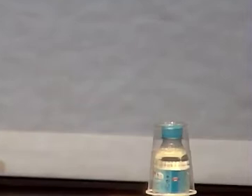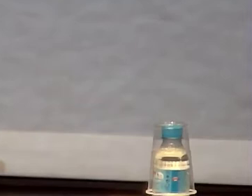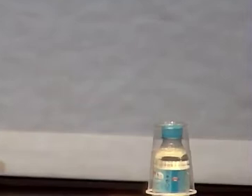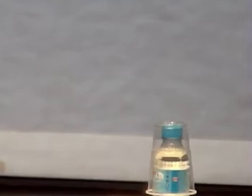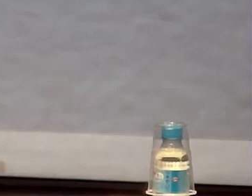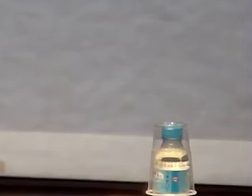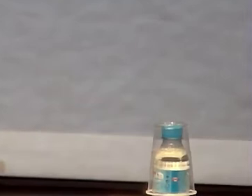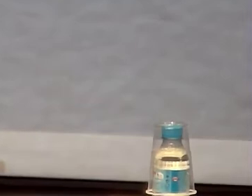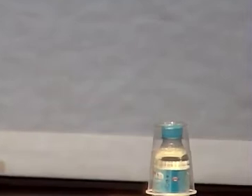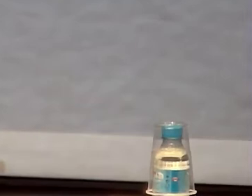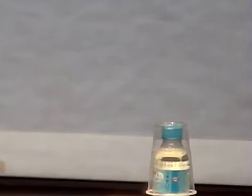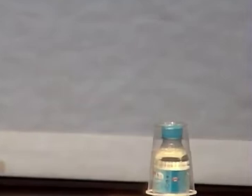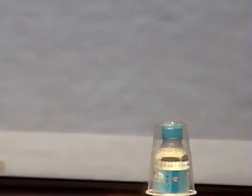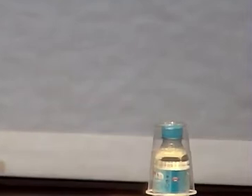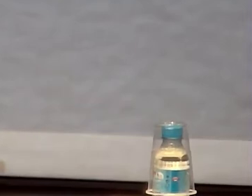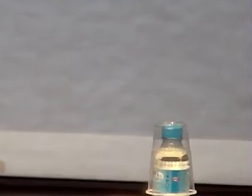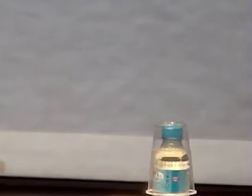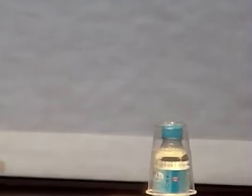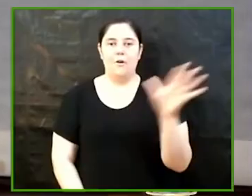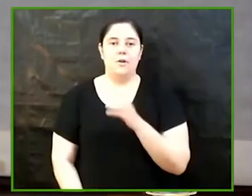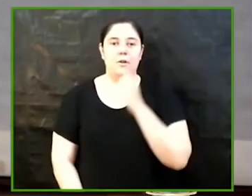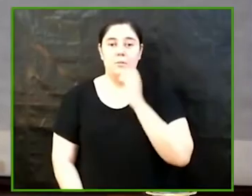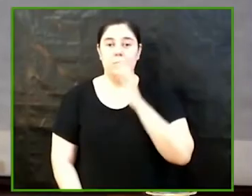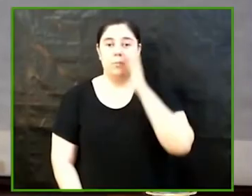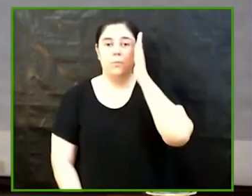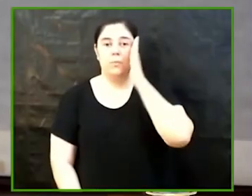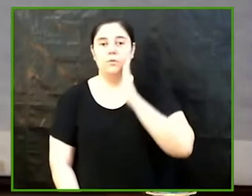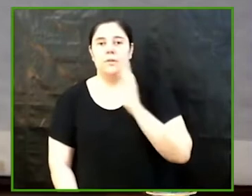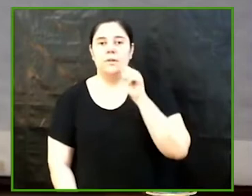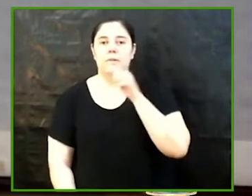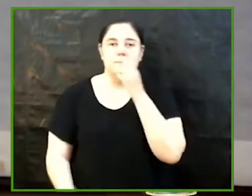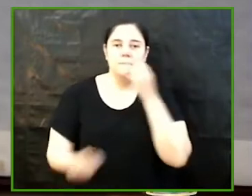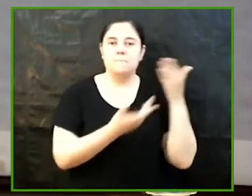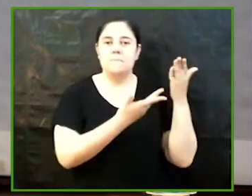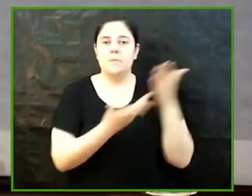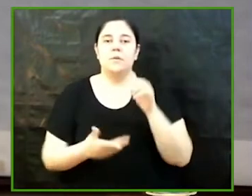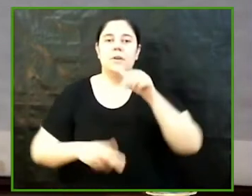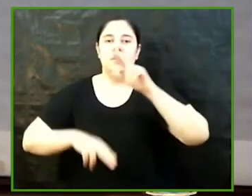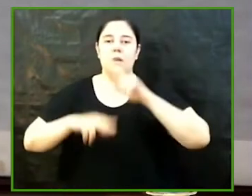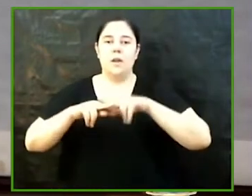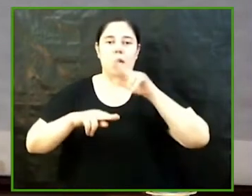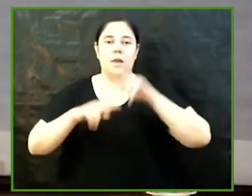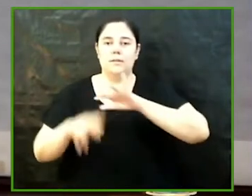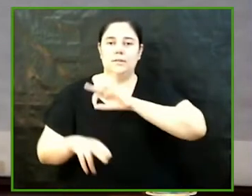La Benvinguda de la